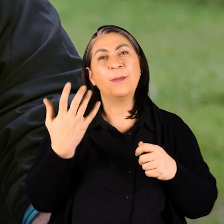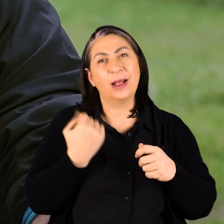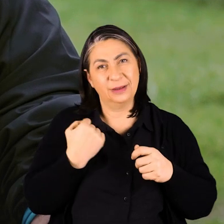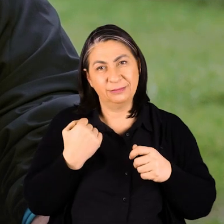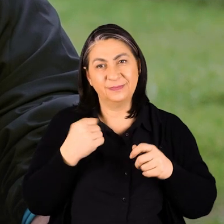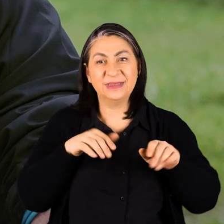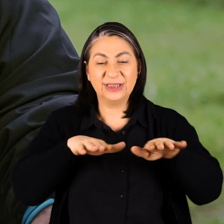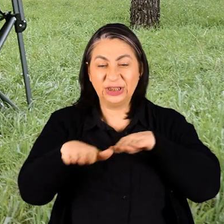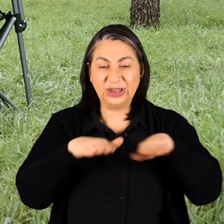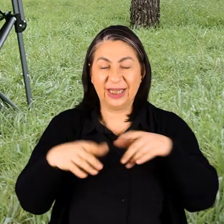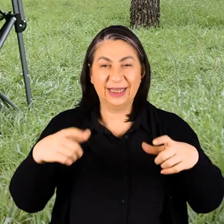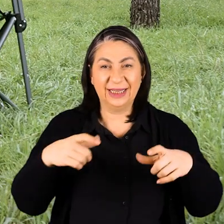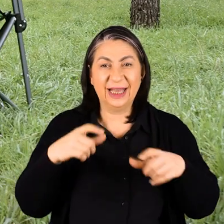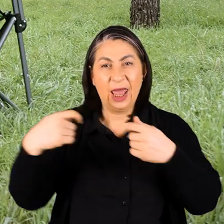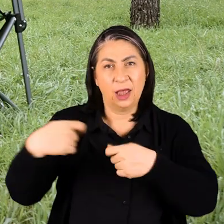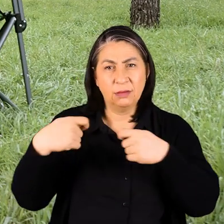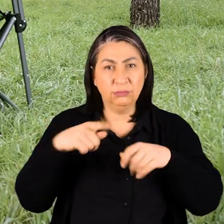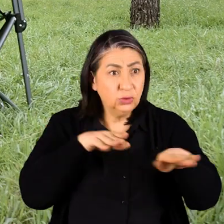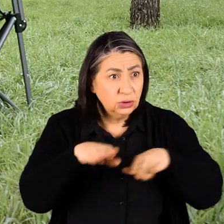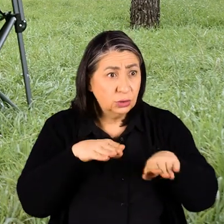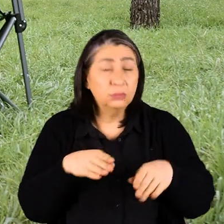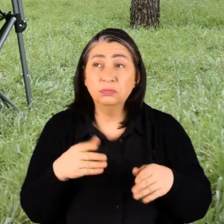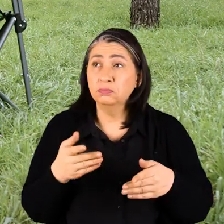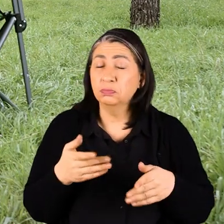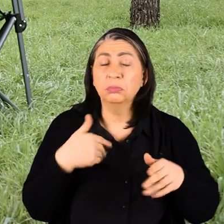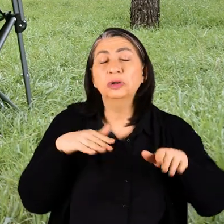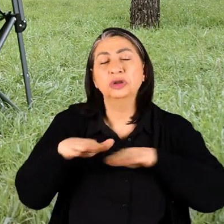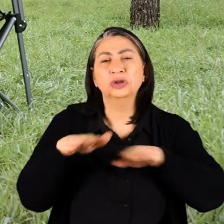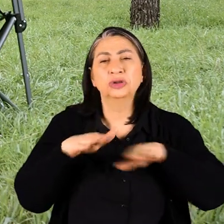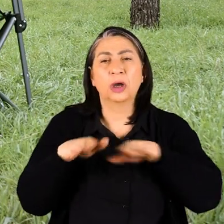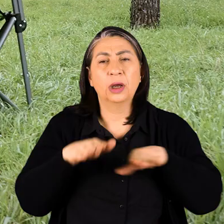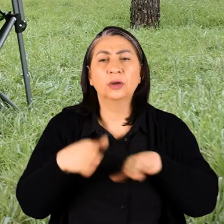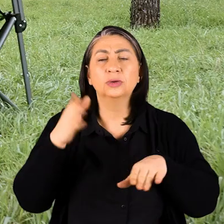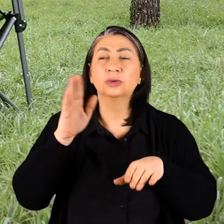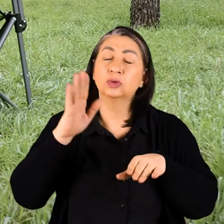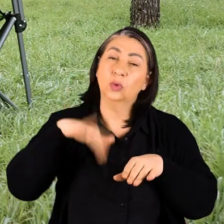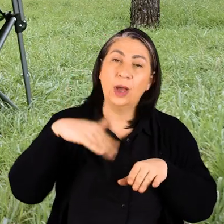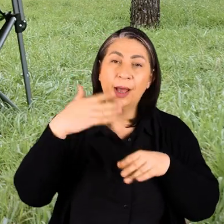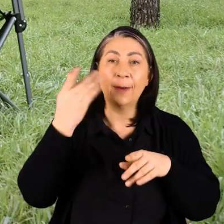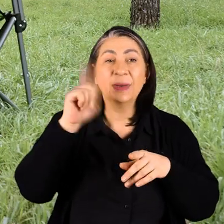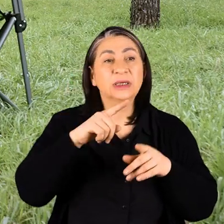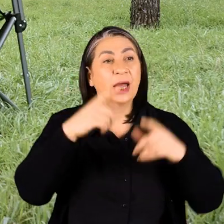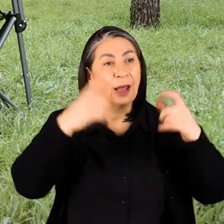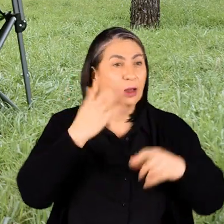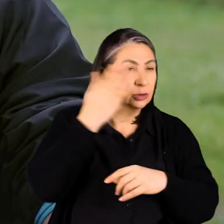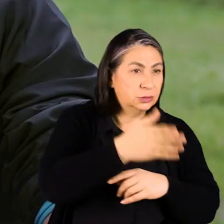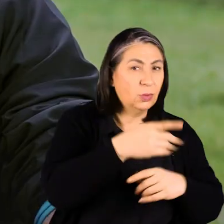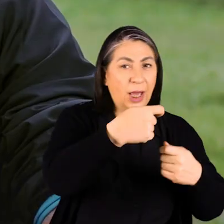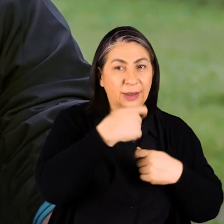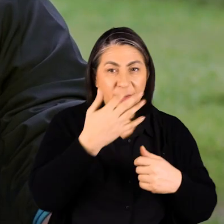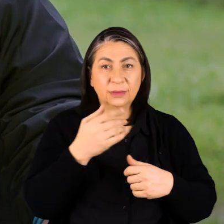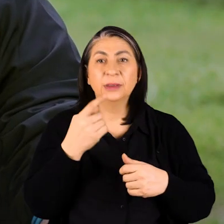aldım DJ'lik eğitimini aldım önce Baya DJ'sin ya Aynen tabii Onu aldım ilk başka bir yerden aldım Sonra başka bir stüdyoya geçtim